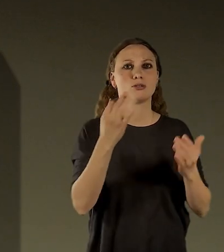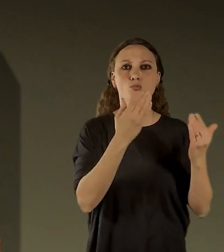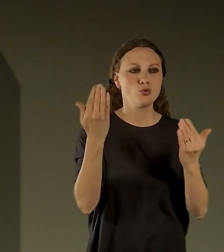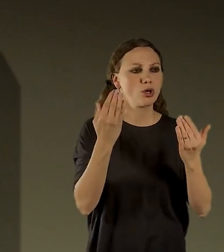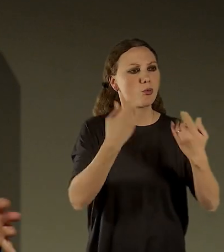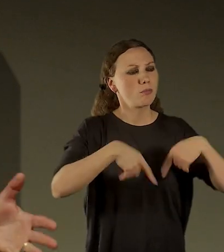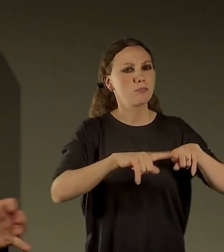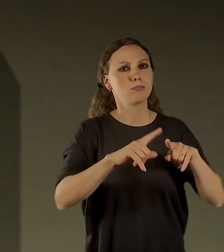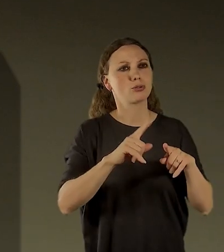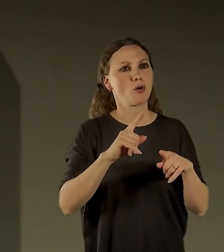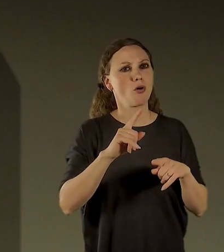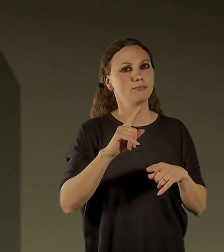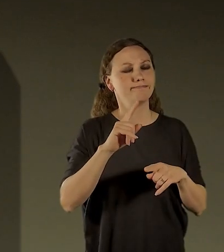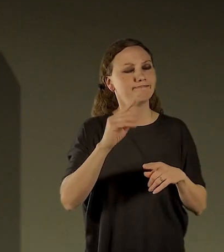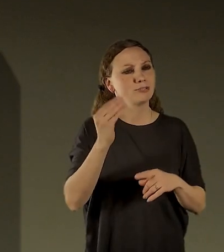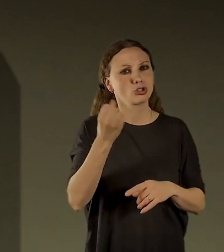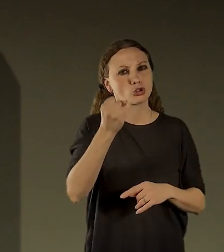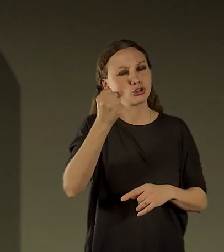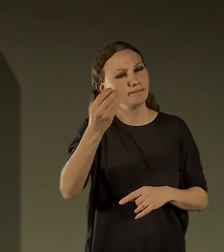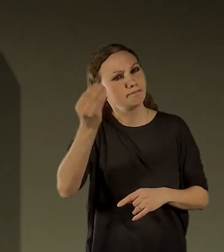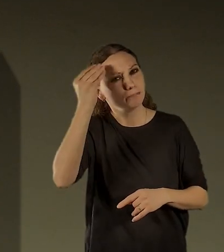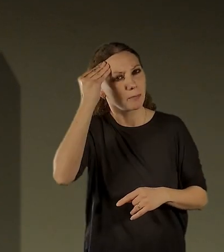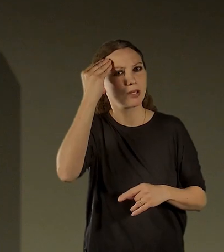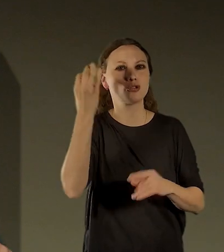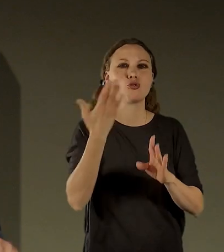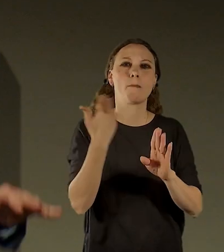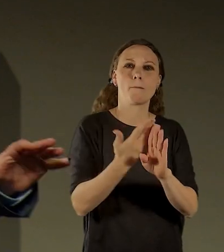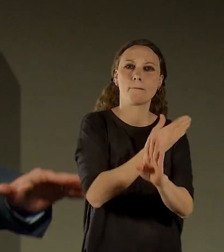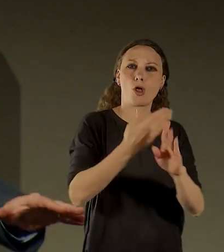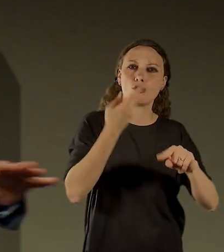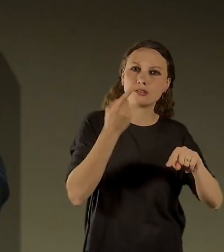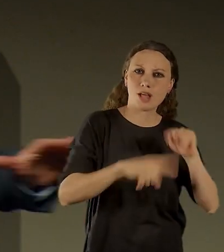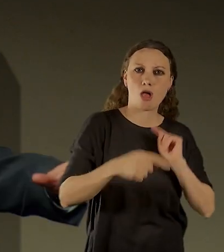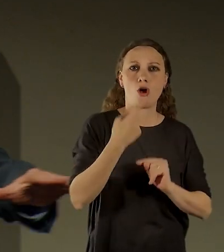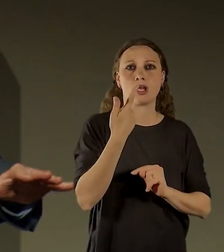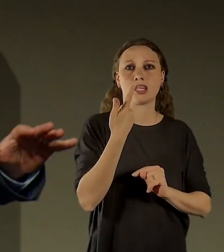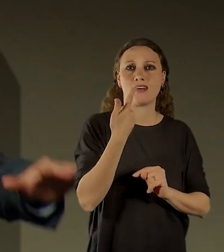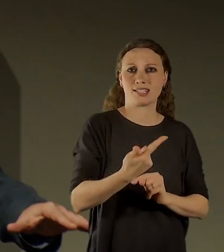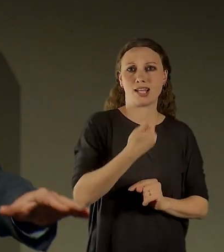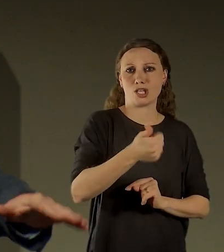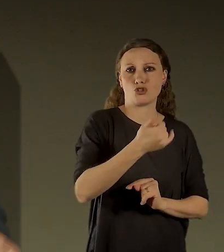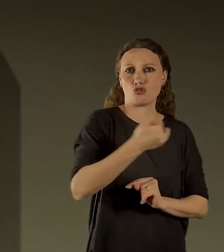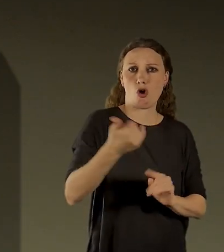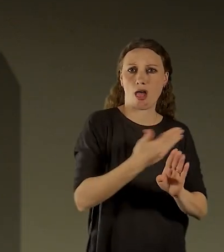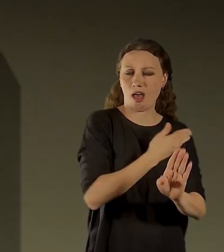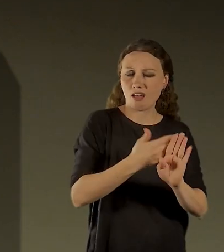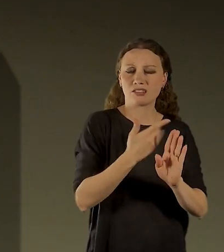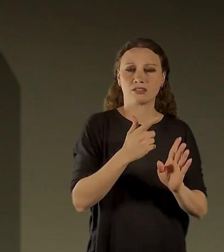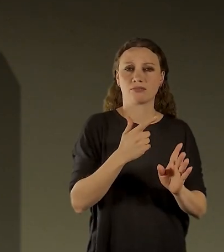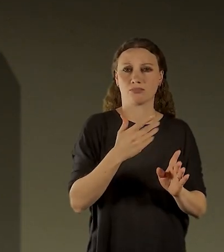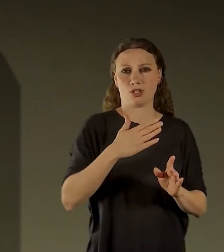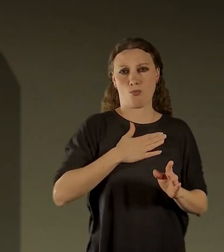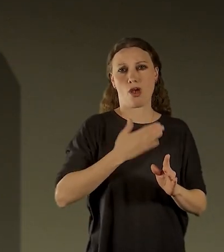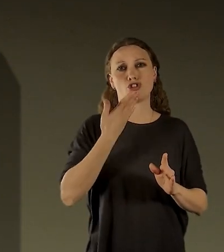důležité události 20. století na území Československa, tedy samozřejmě velký důraz budeme klást